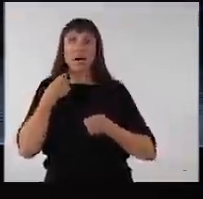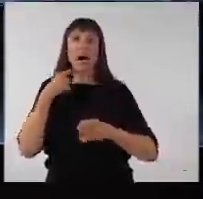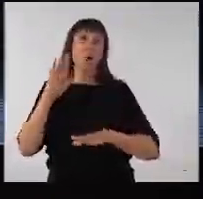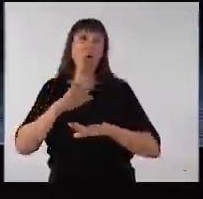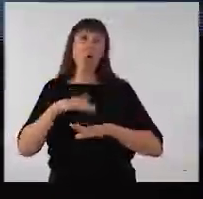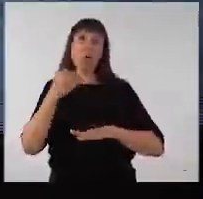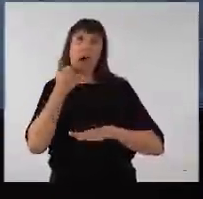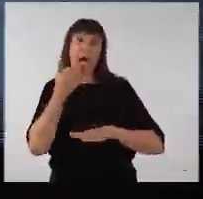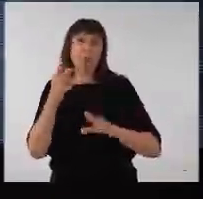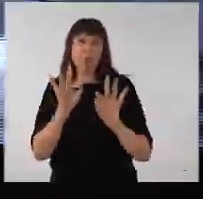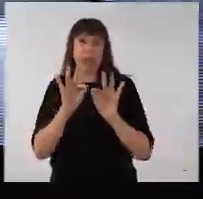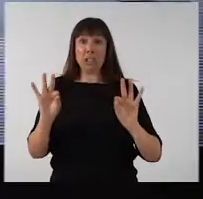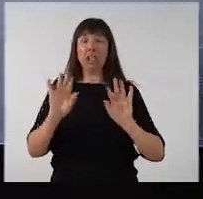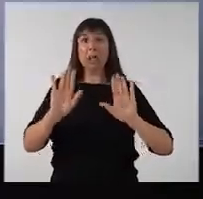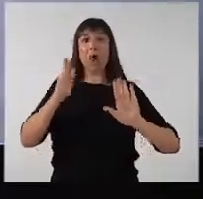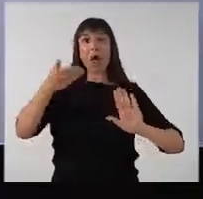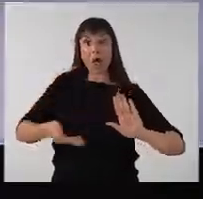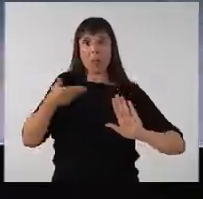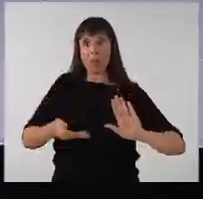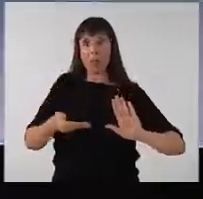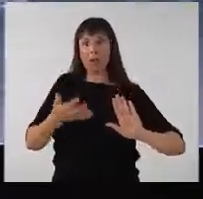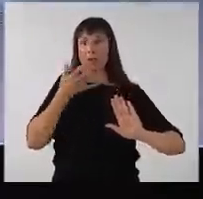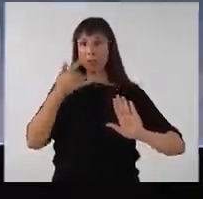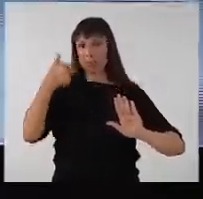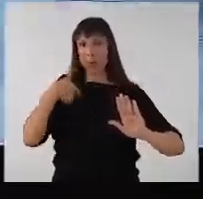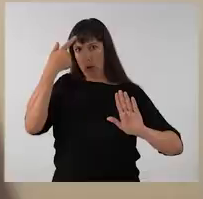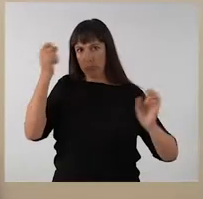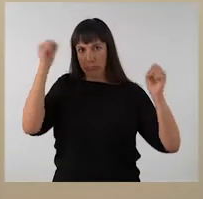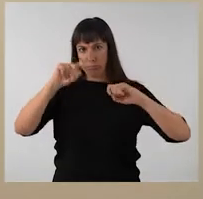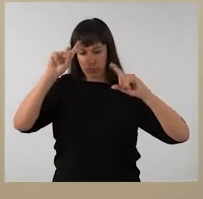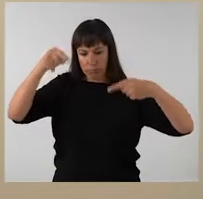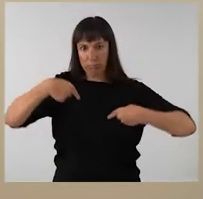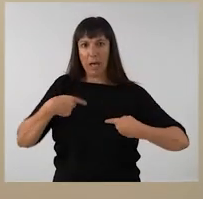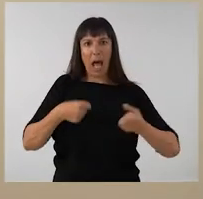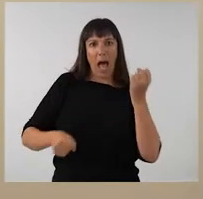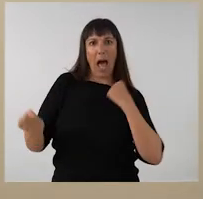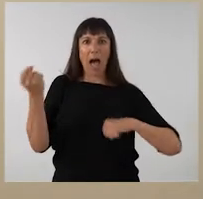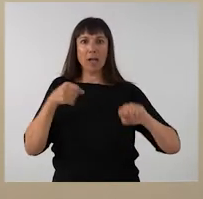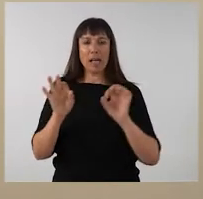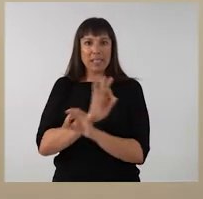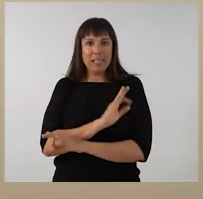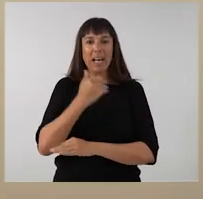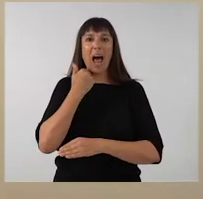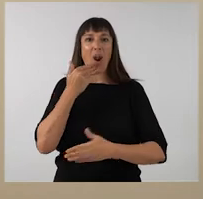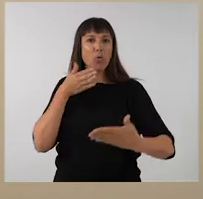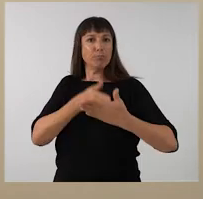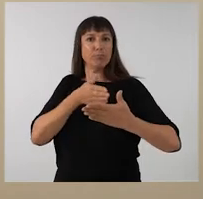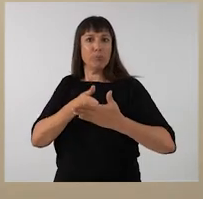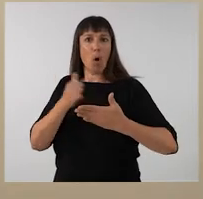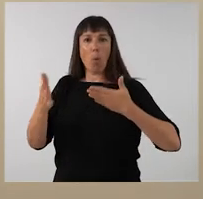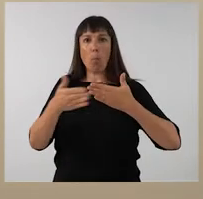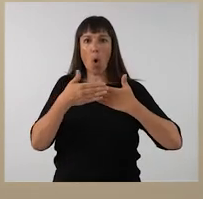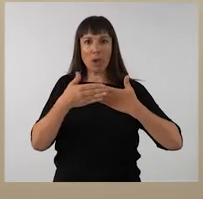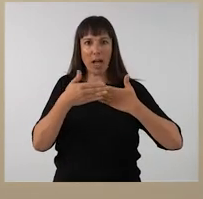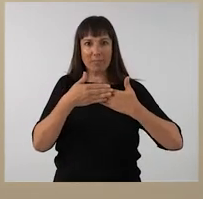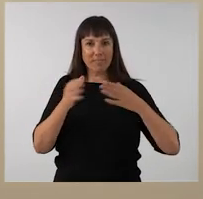perdem en una cosa tan petita i alhora tan rellevant com decidir no actuar activament en relació a